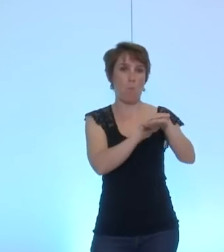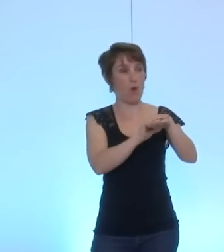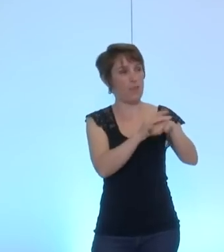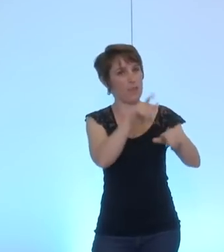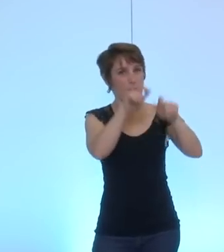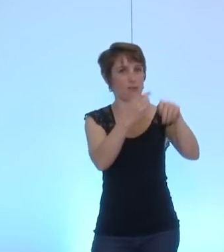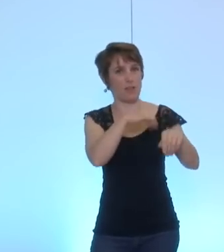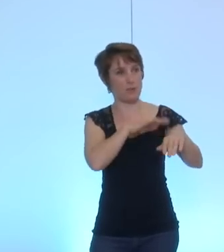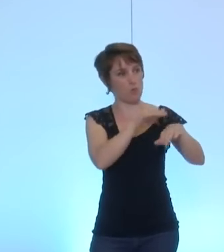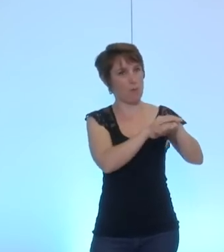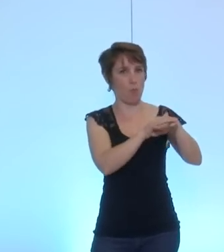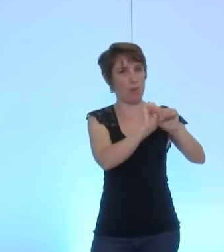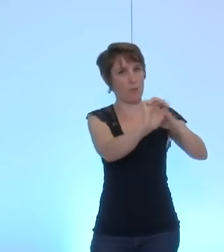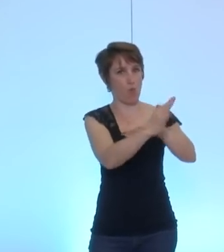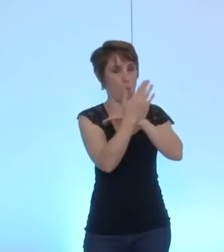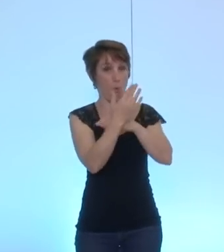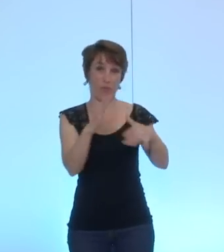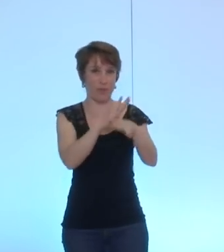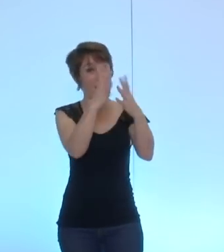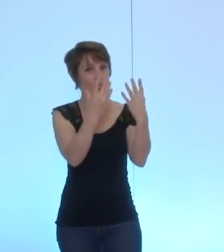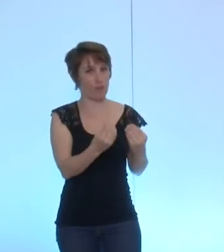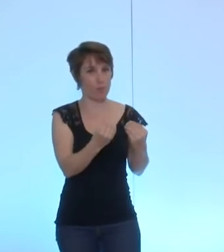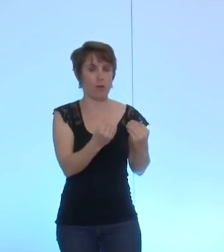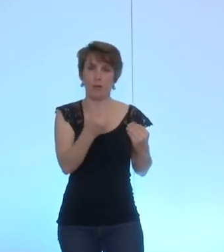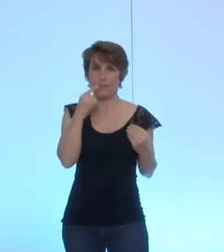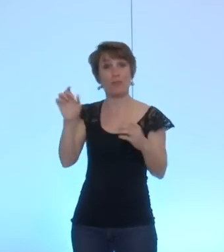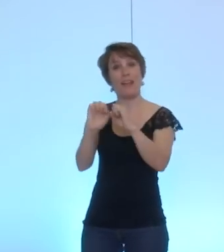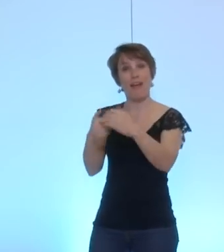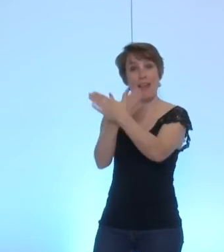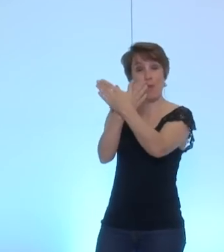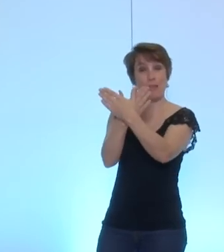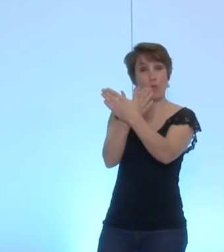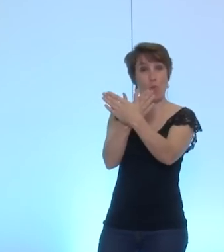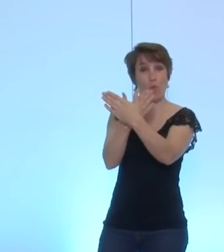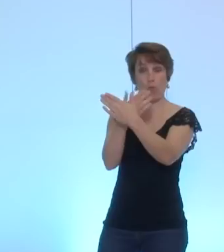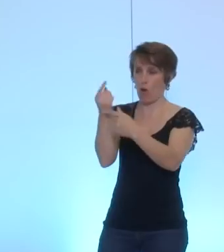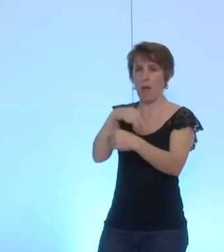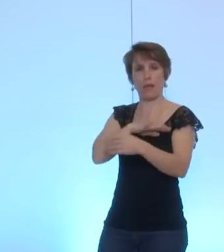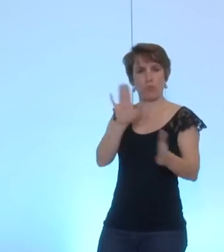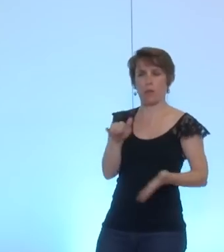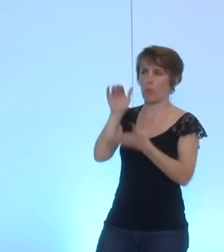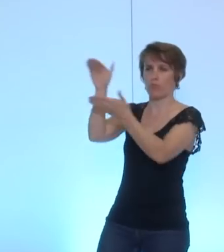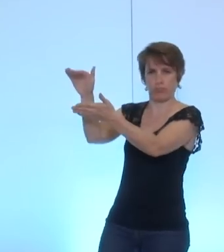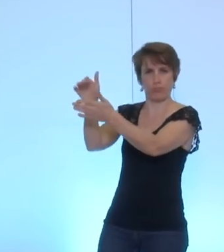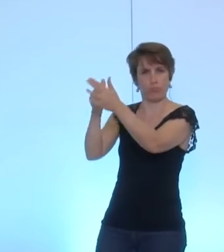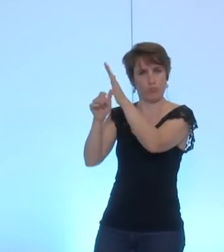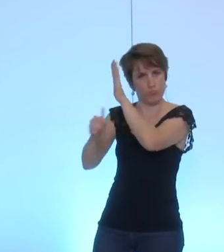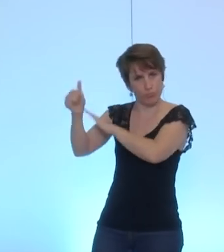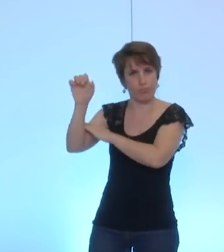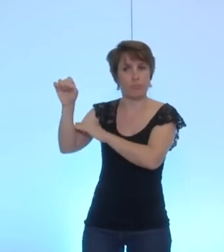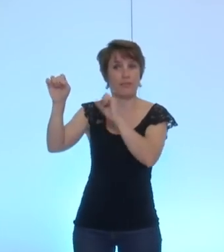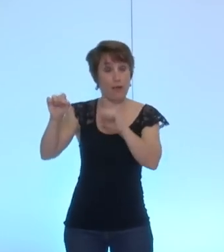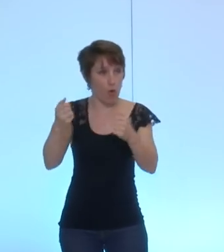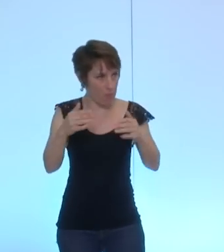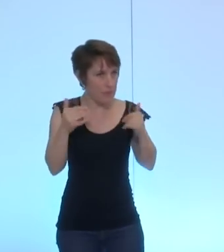'on transfère à la métro que le débat et même l'intervention dans le débat public municipal, donc dans cette